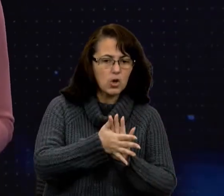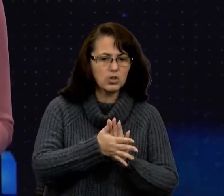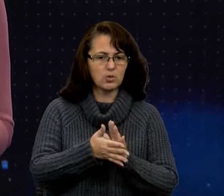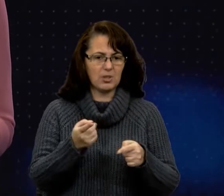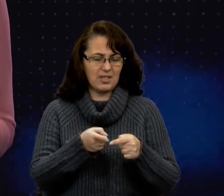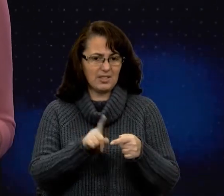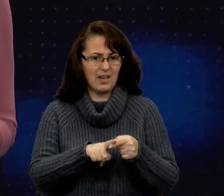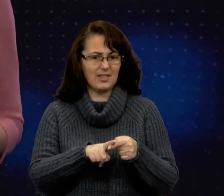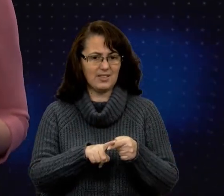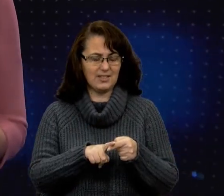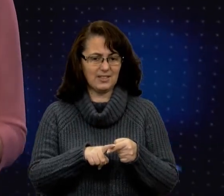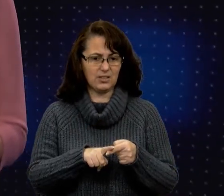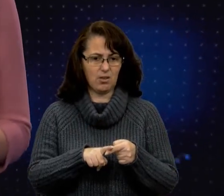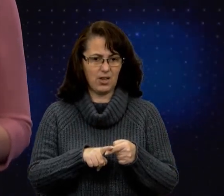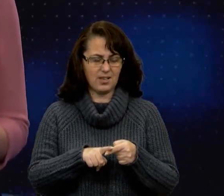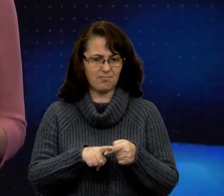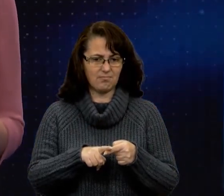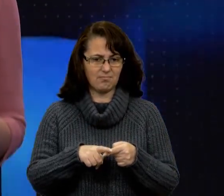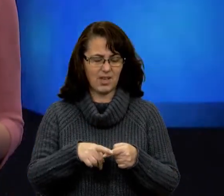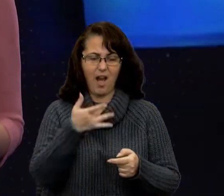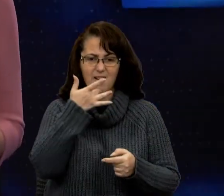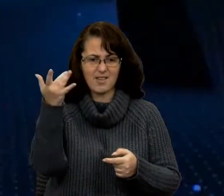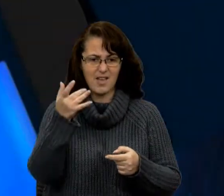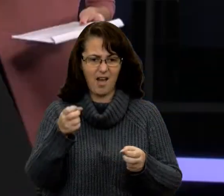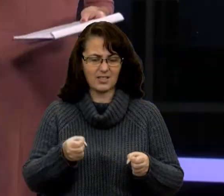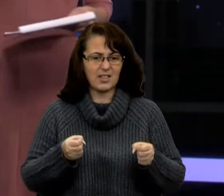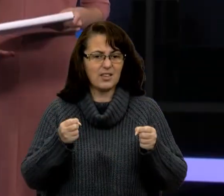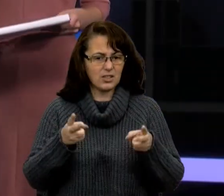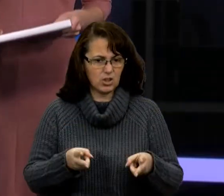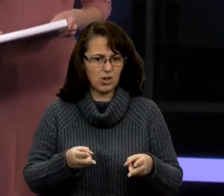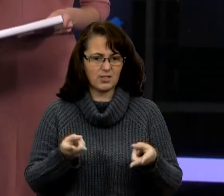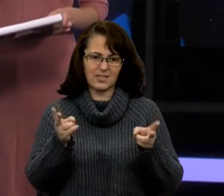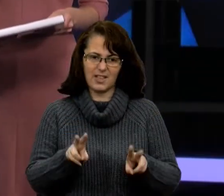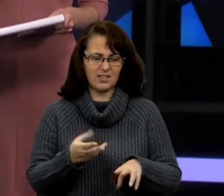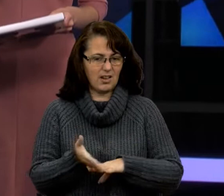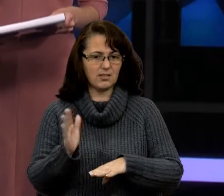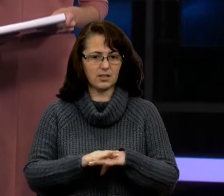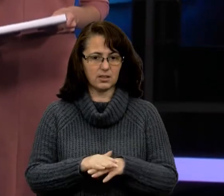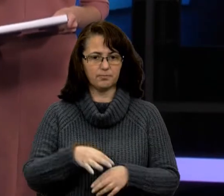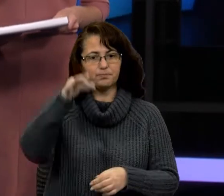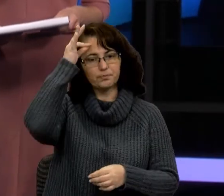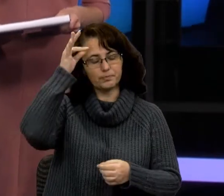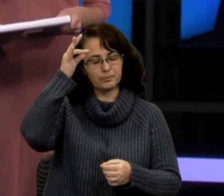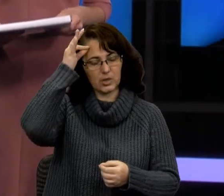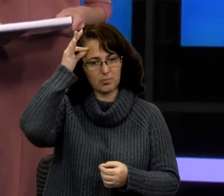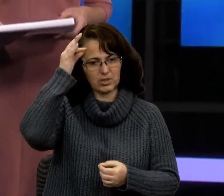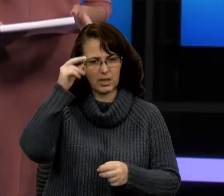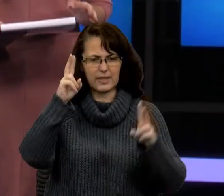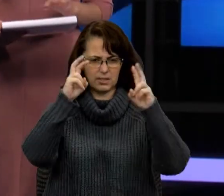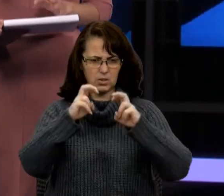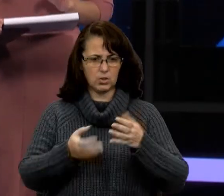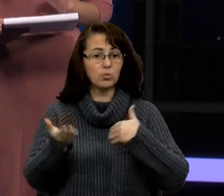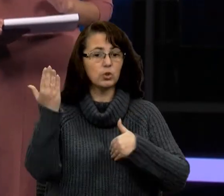про цей радянський злочин залишається ускладненим. Ми пам'ятаємо, за дослідженням, тоді в